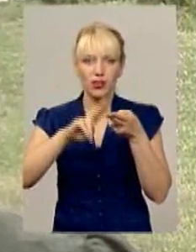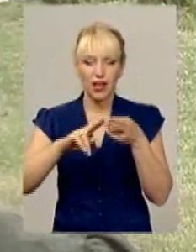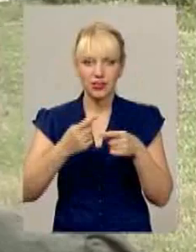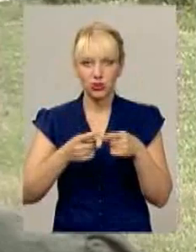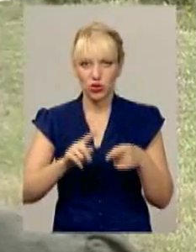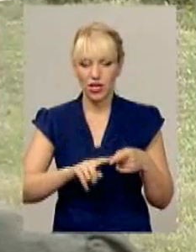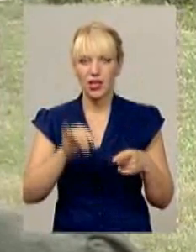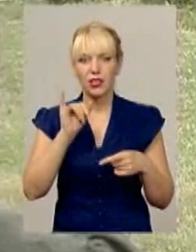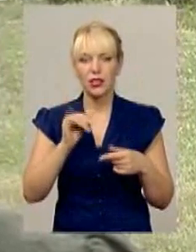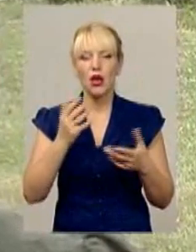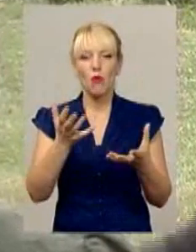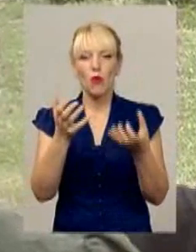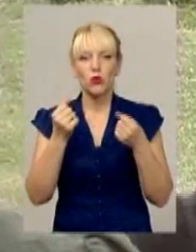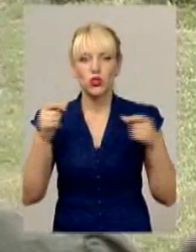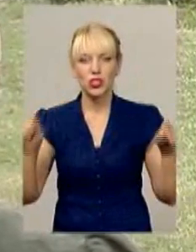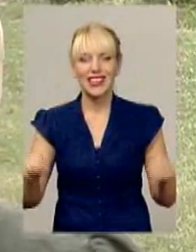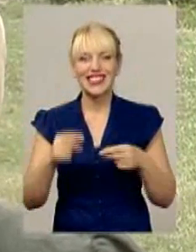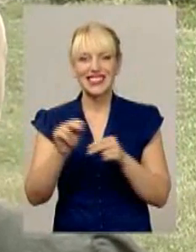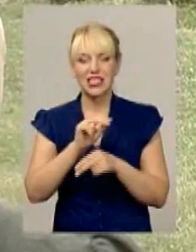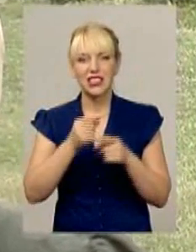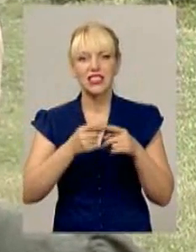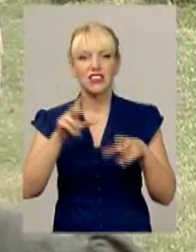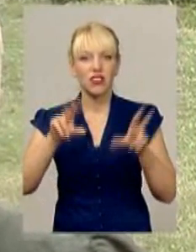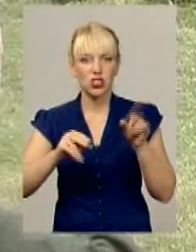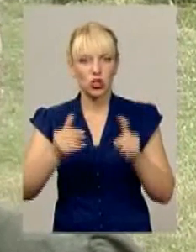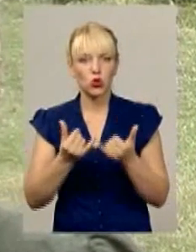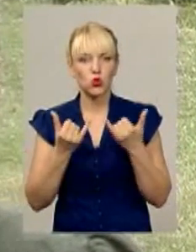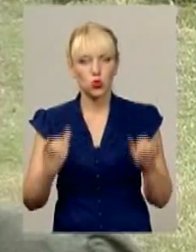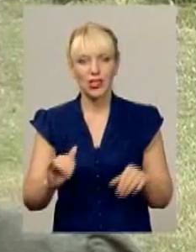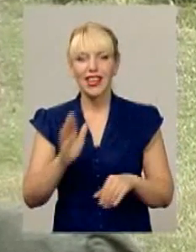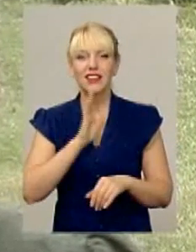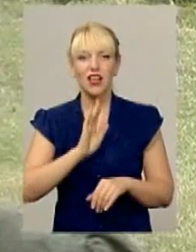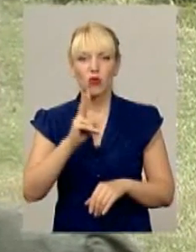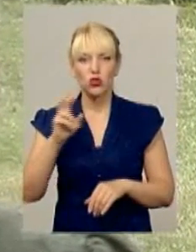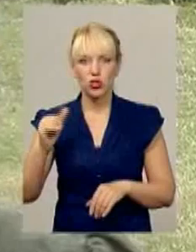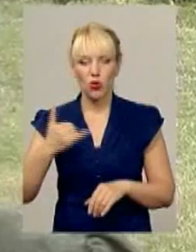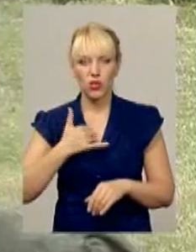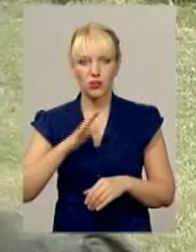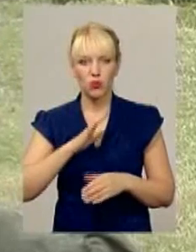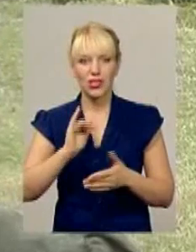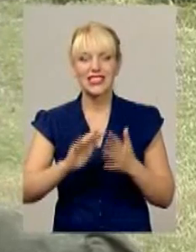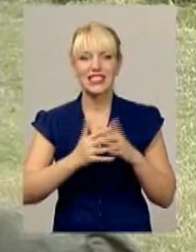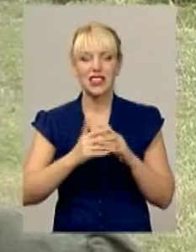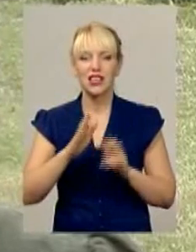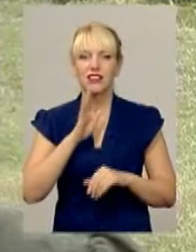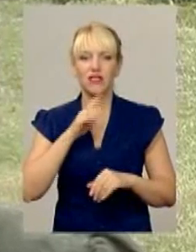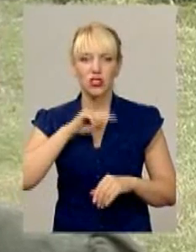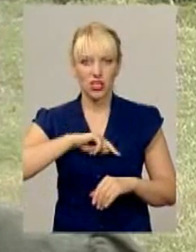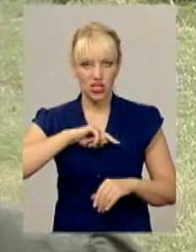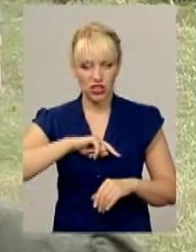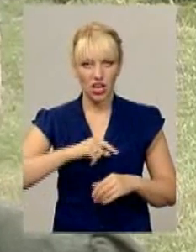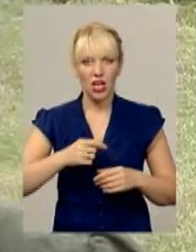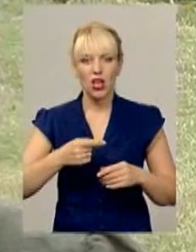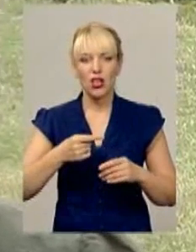ісцилення. То це вже є чудо. От дівчина у нас була теж, тут не то з села, вони тяжку дуже душевну